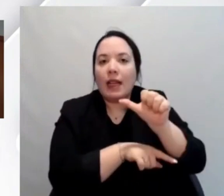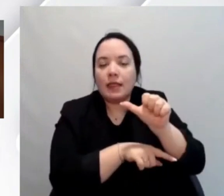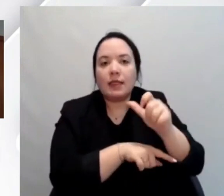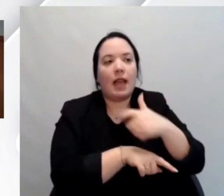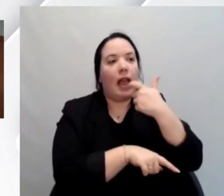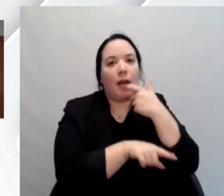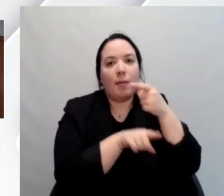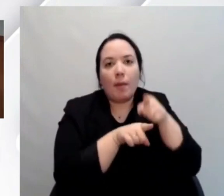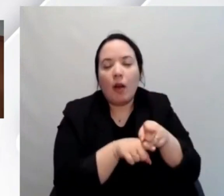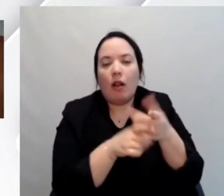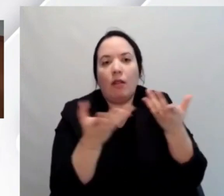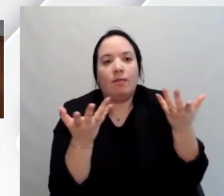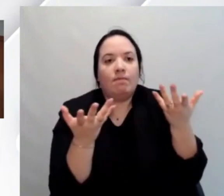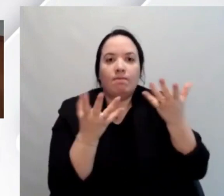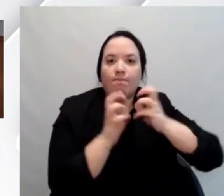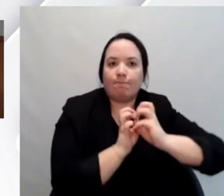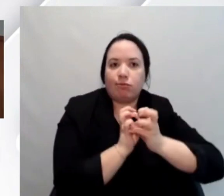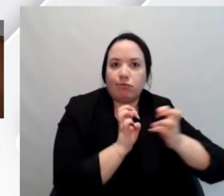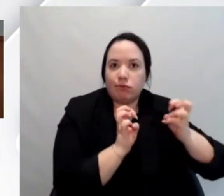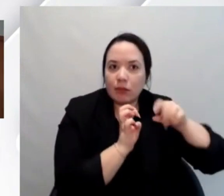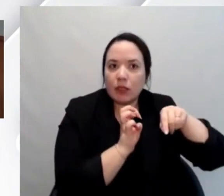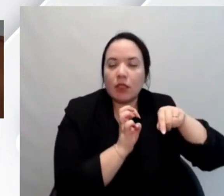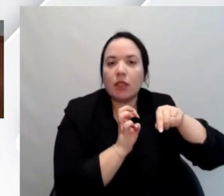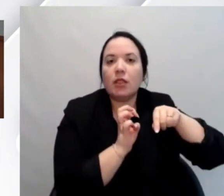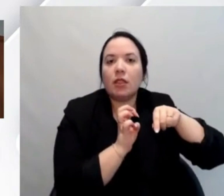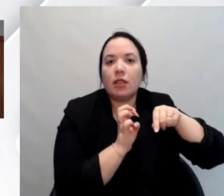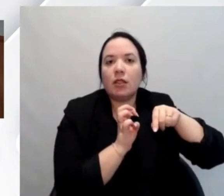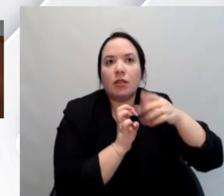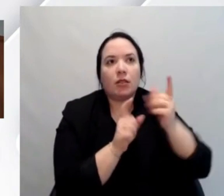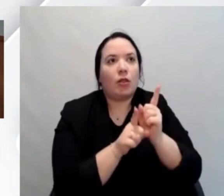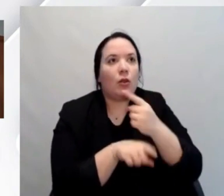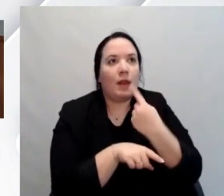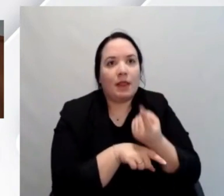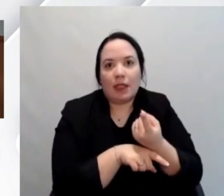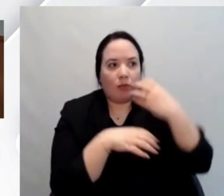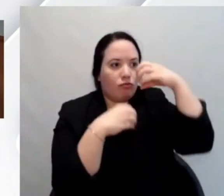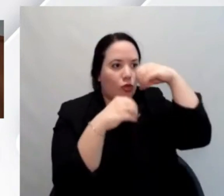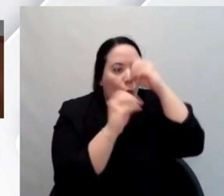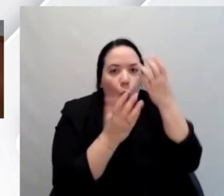Android per i dispositivi rilasciati da Google,